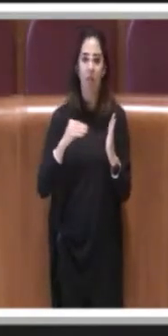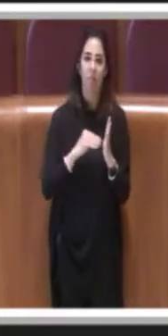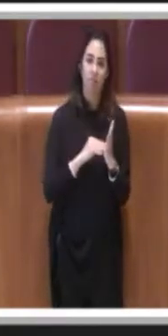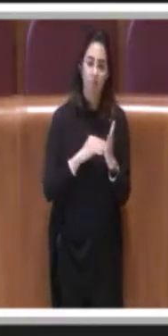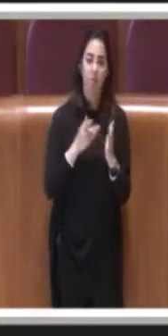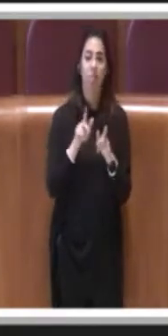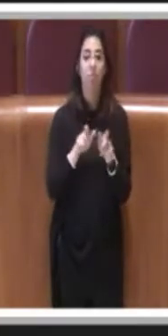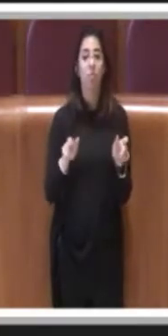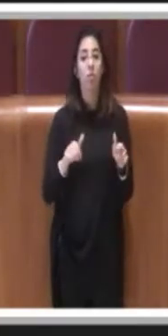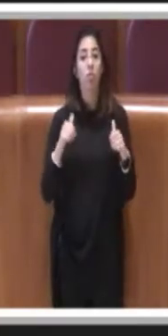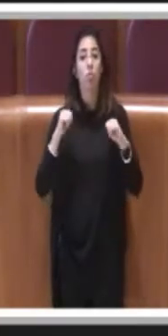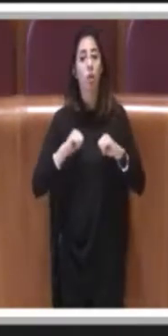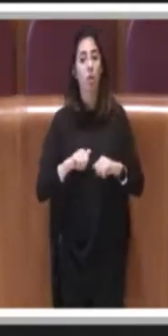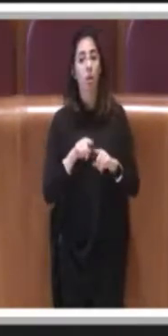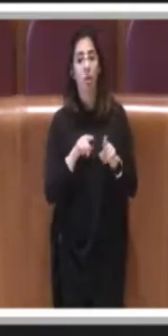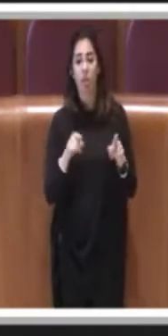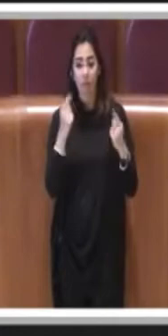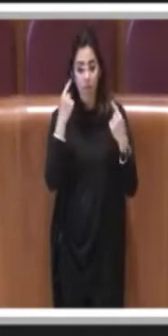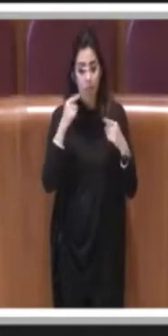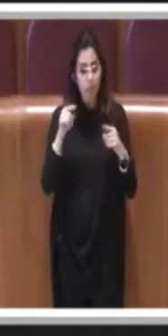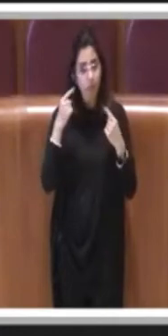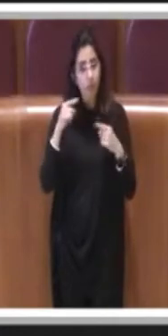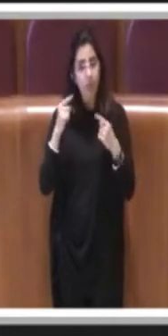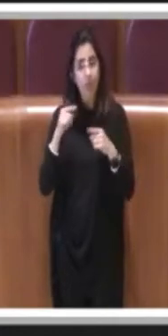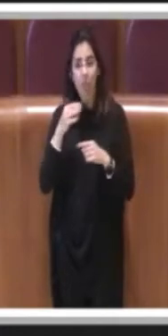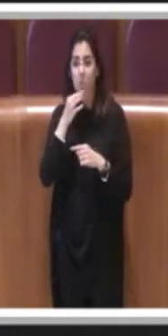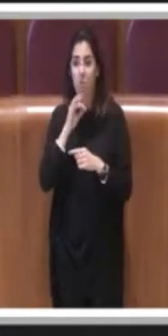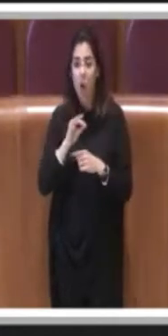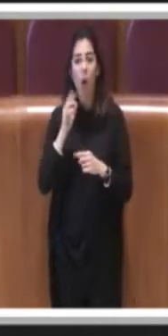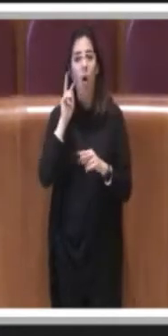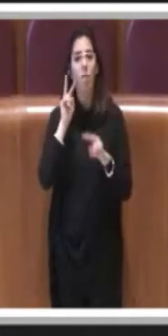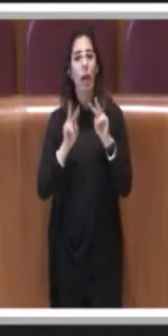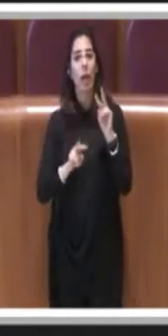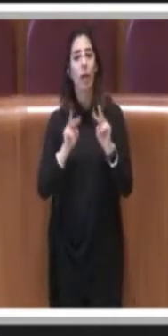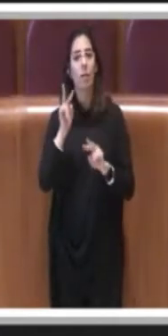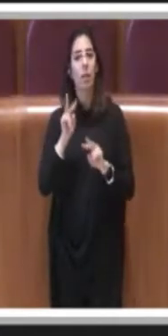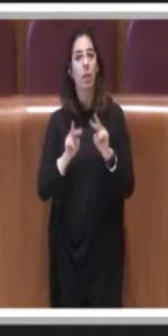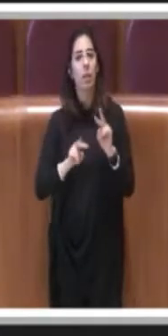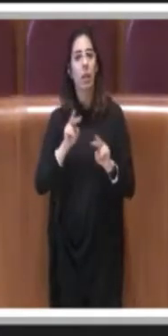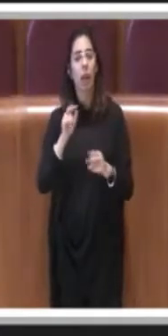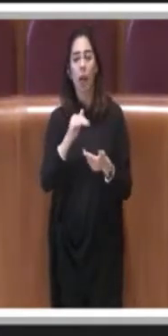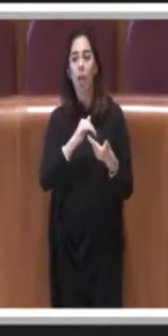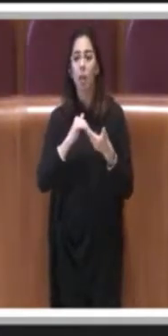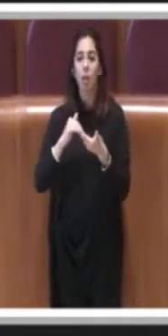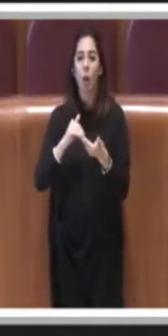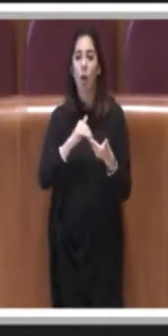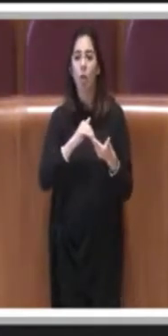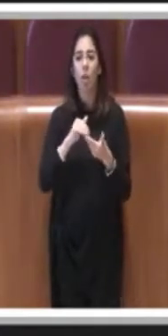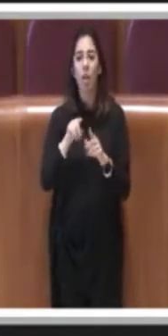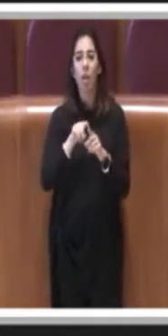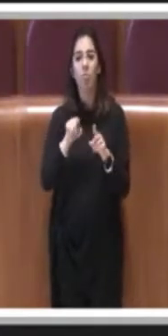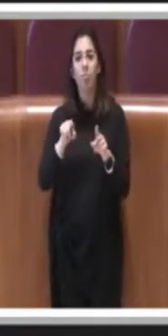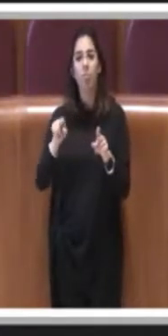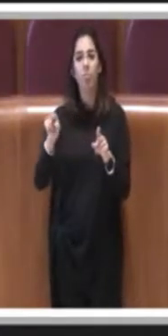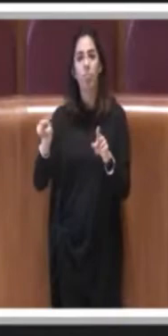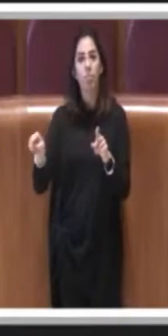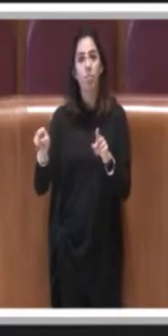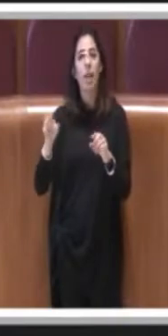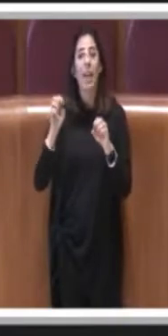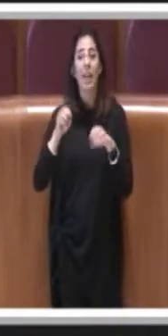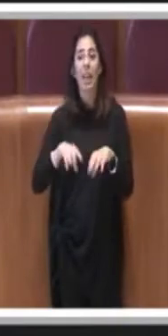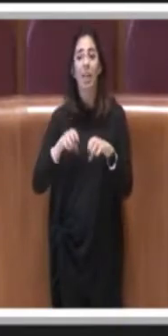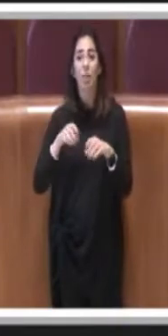verificare che le società di trasporto o che portano i rifiuti nelle varie